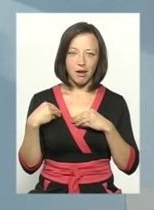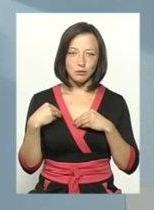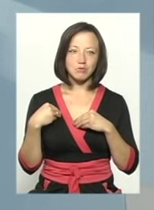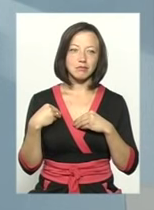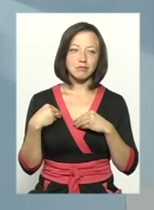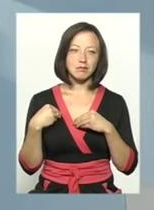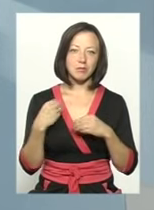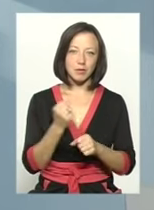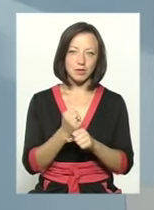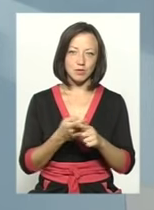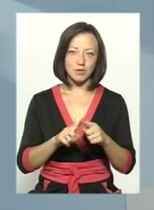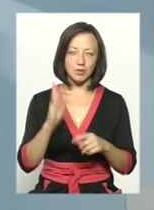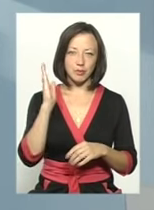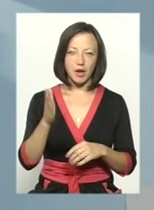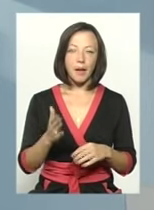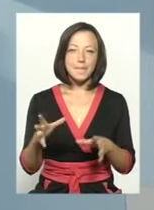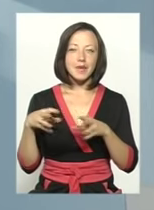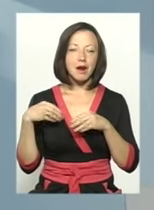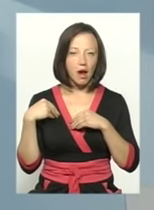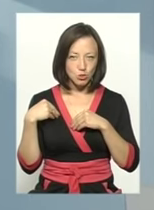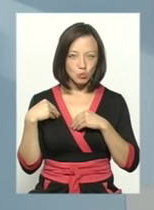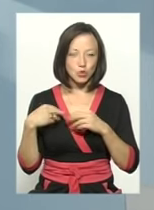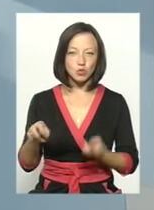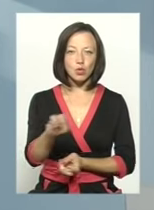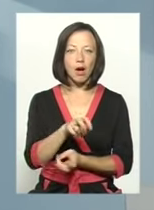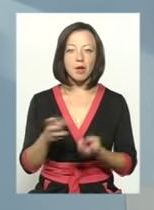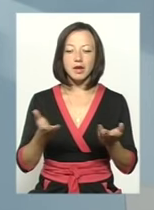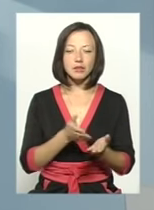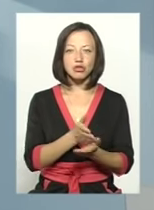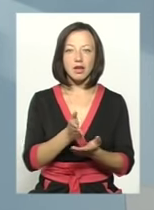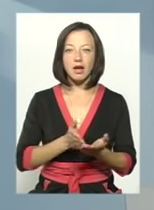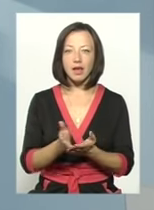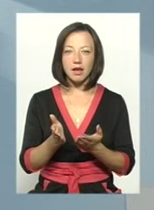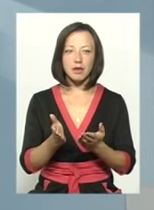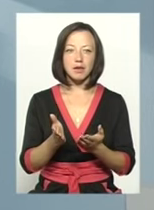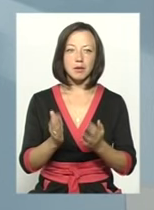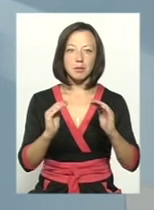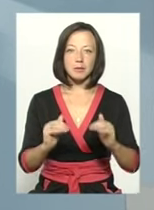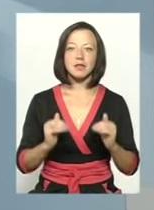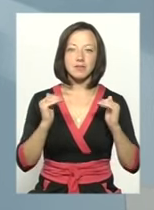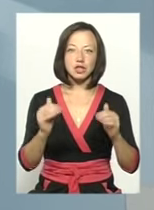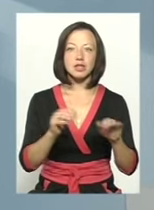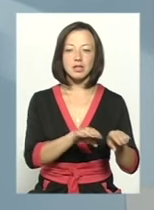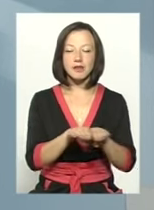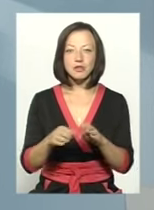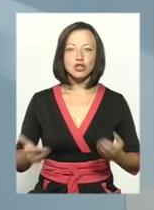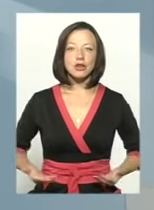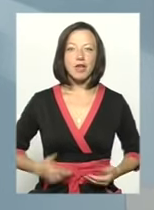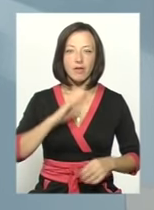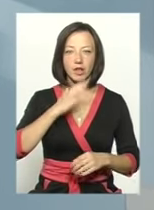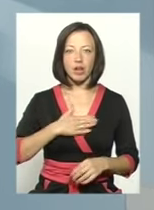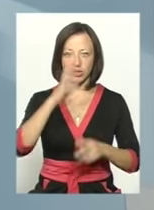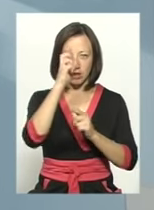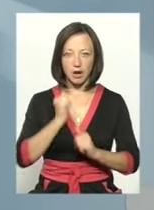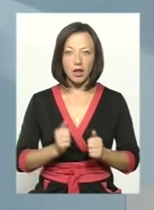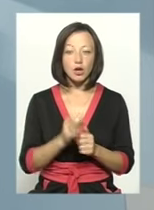крокуємо в це майбутнє. Ми разом шукаємо якісь шляхи, які підвищать рівень життя в нашій країні. Але